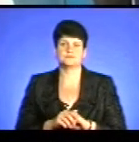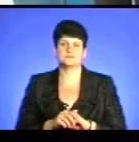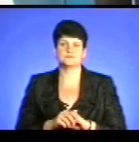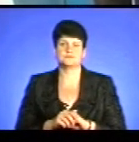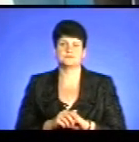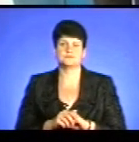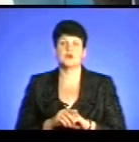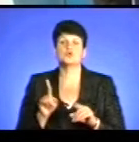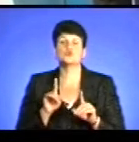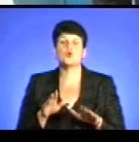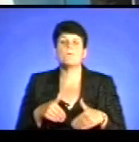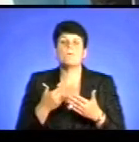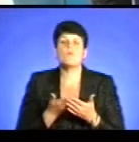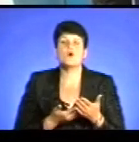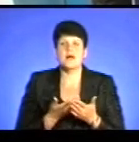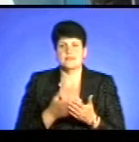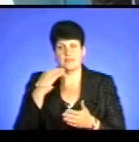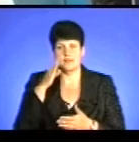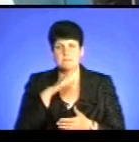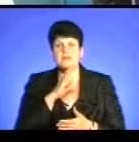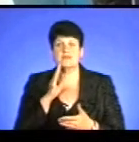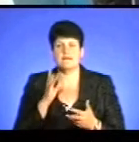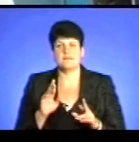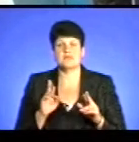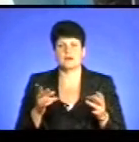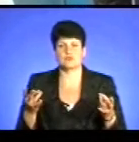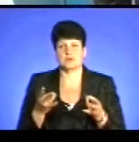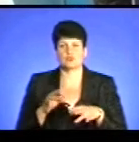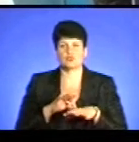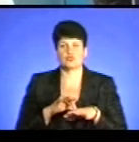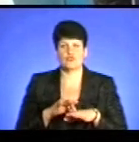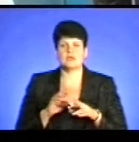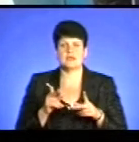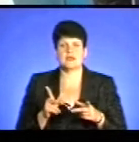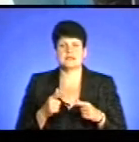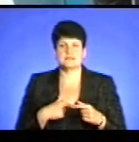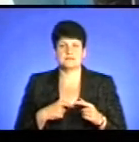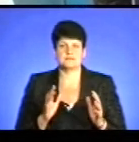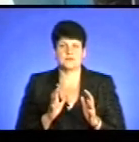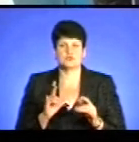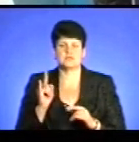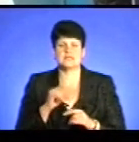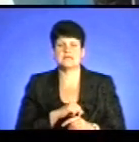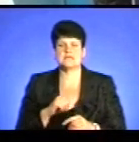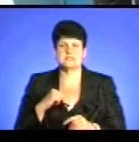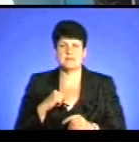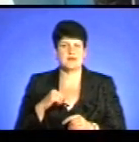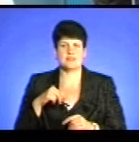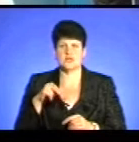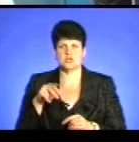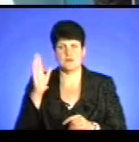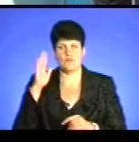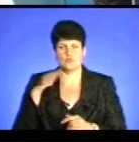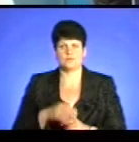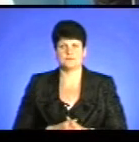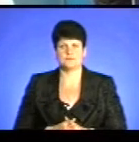То що порадите батькам? Як потрібно поводитися, як застерігати, щоб дитина сама не йшла до води?